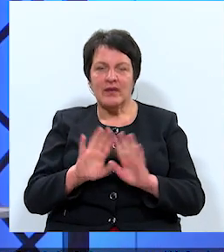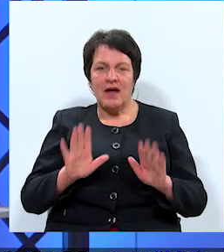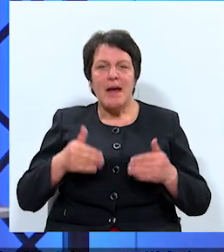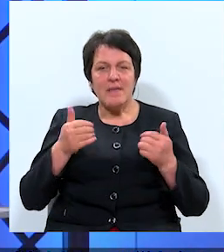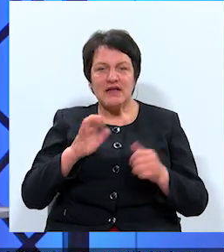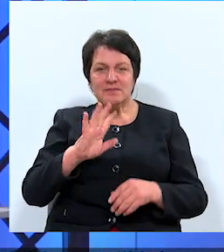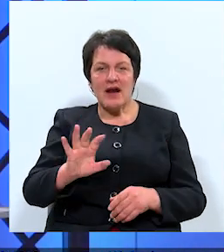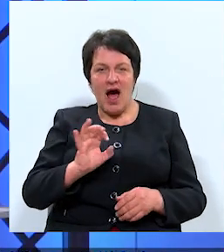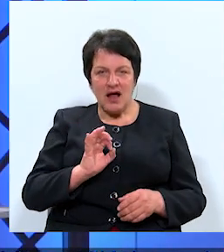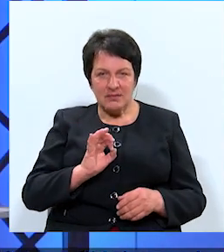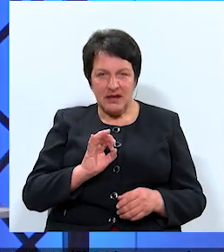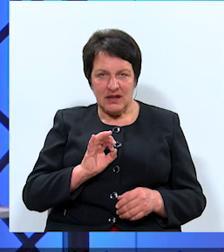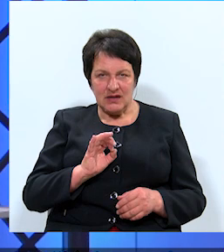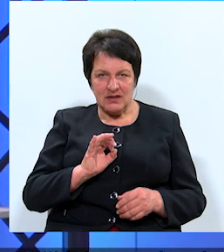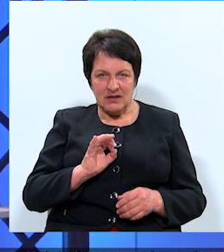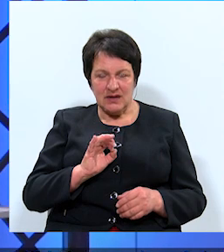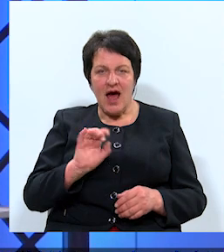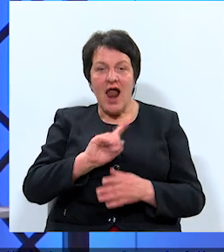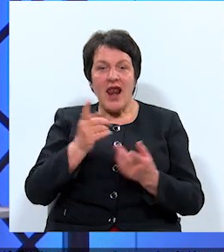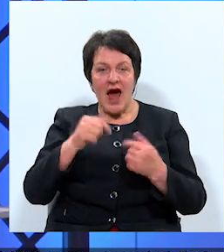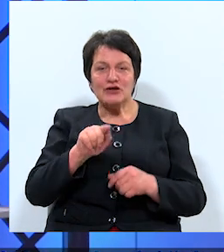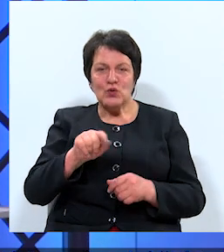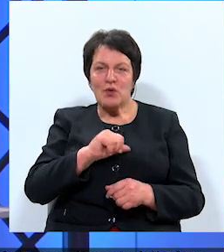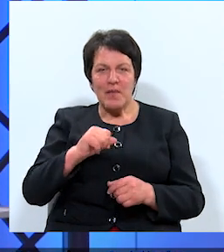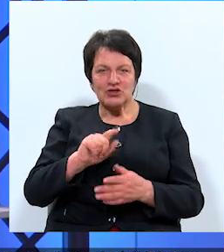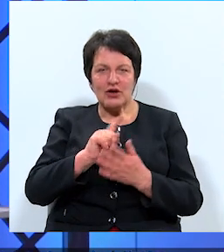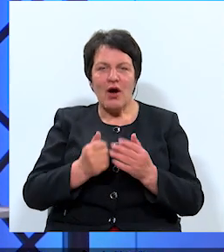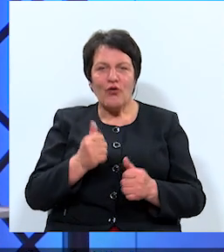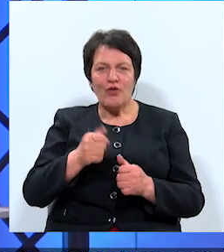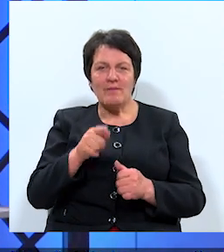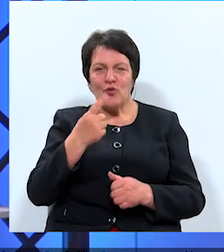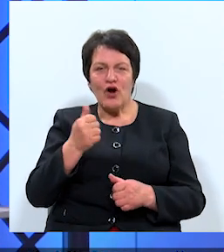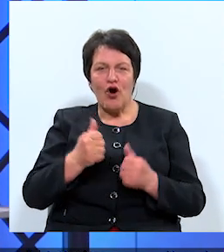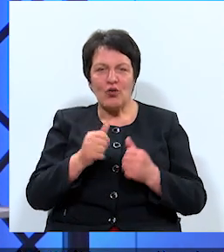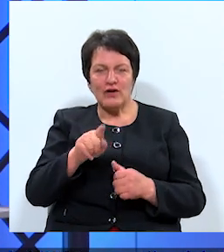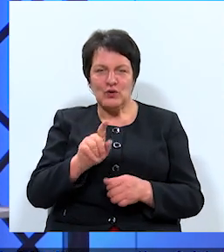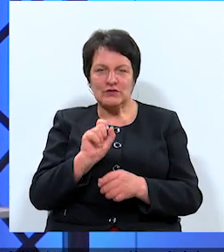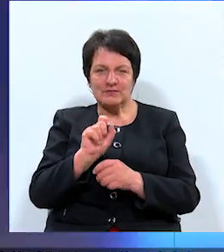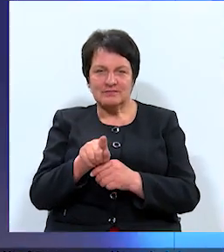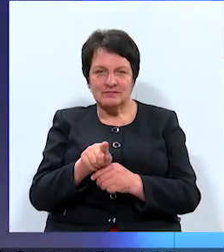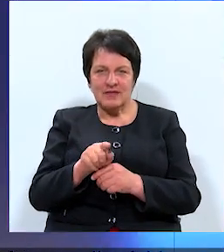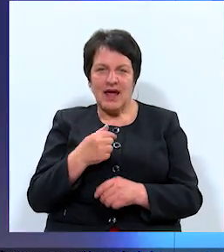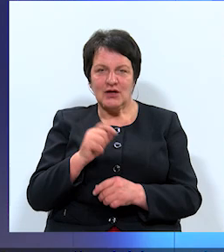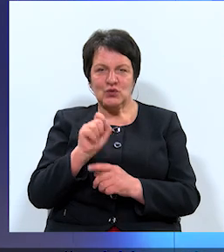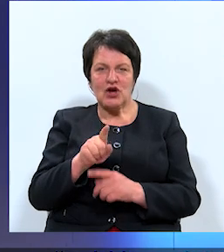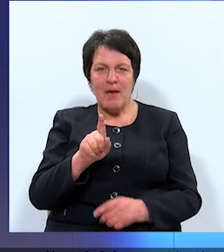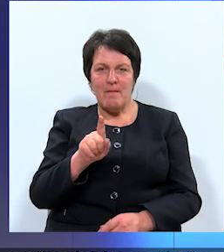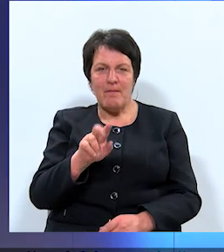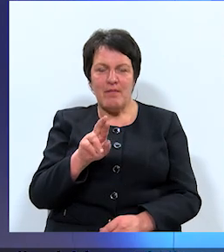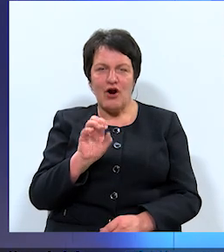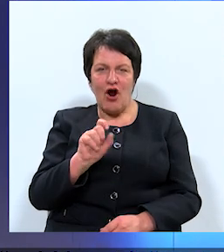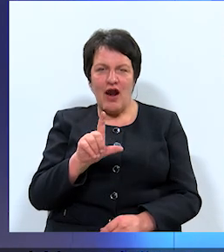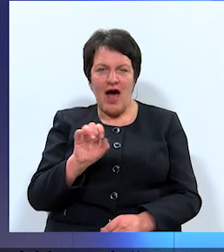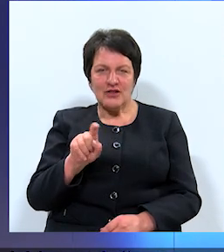atbildi, mēs sapratām, tagad ir laiks jūsu paša jautājumam. Kuram no konkurentiem jūs to esat sagatavojis? Es uzdošu jautājumu par Latvavu